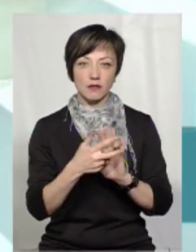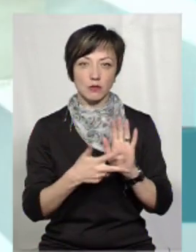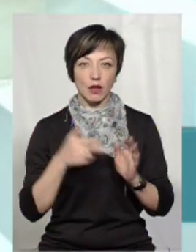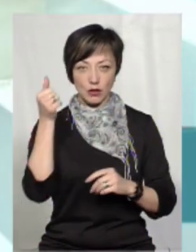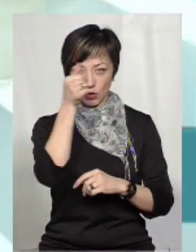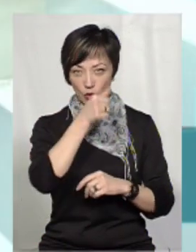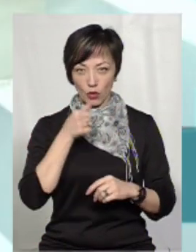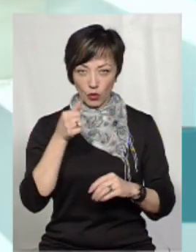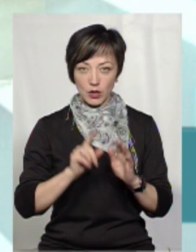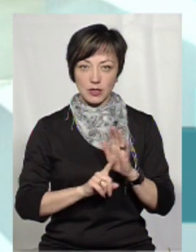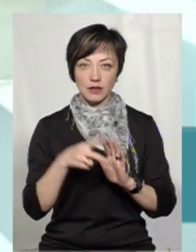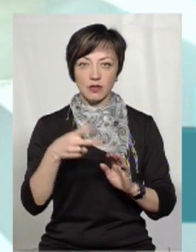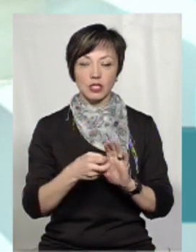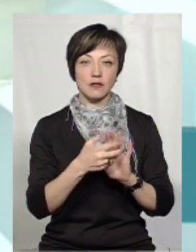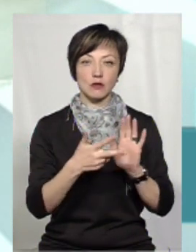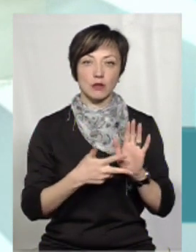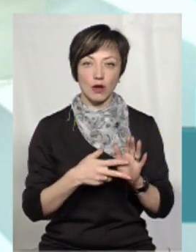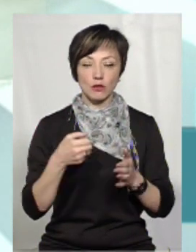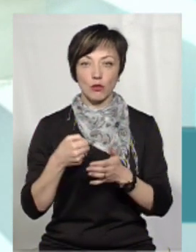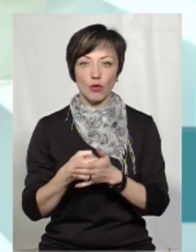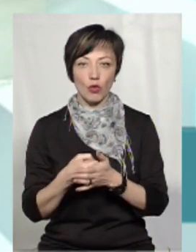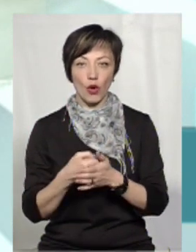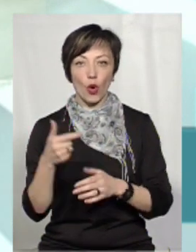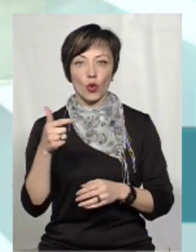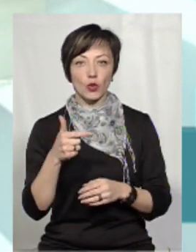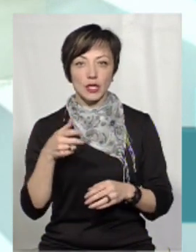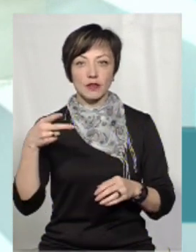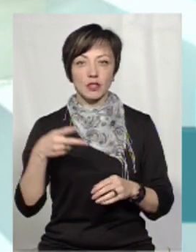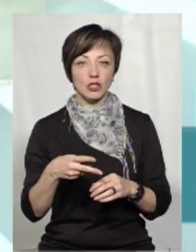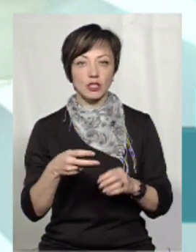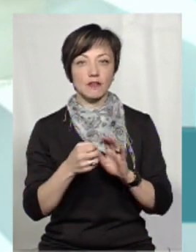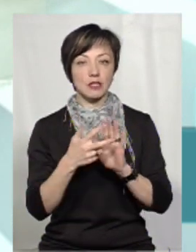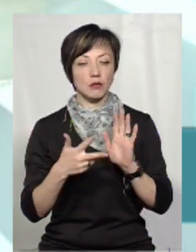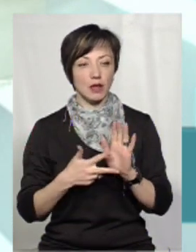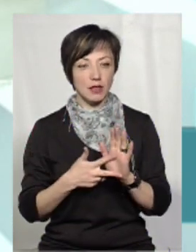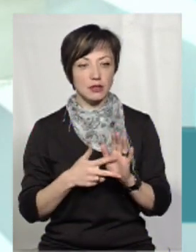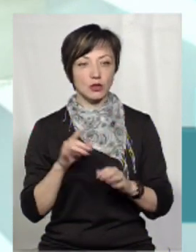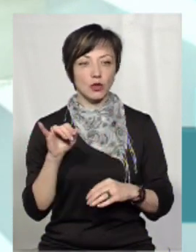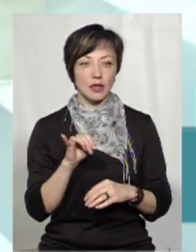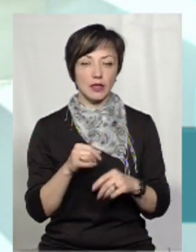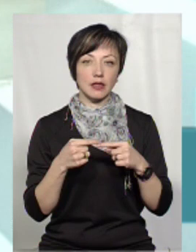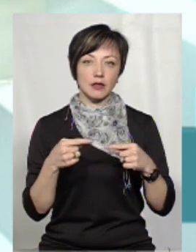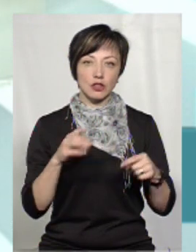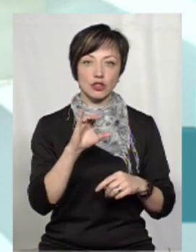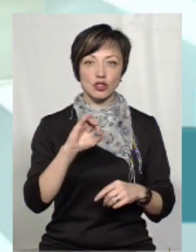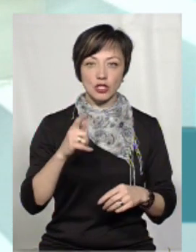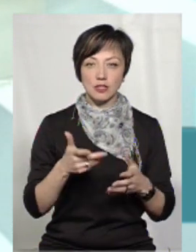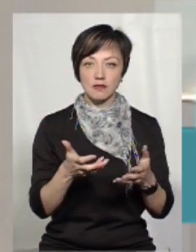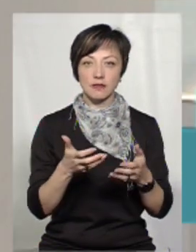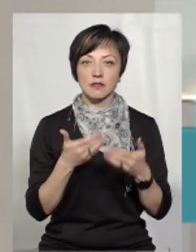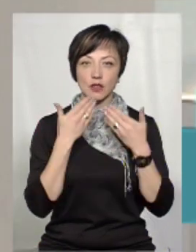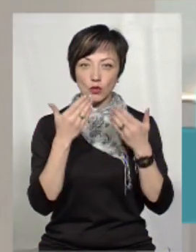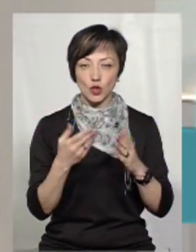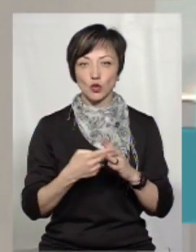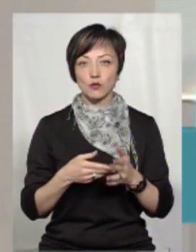року. Тобто з 2018 по грудень 2018. Ну і ті також, які в січні звернулися, але